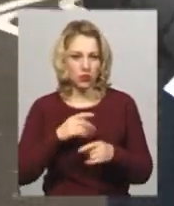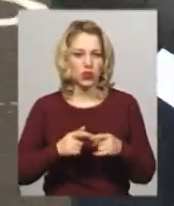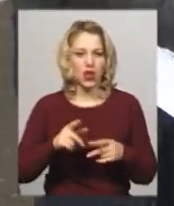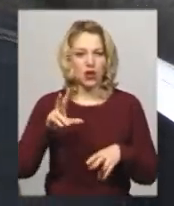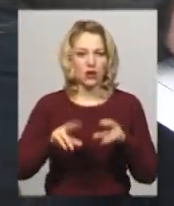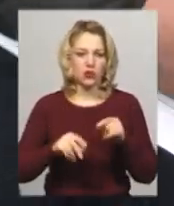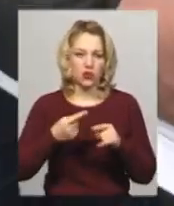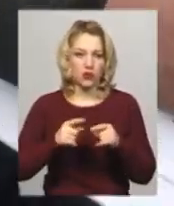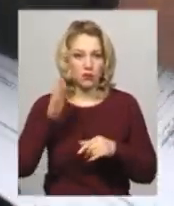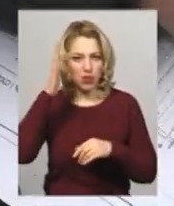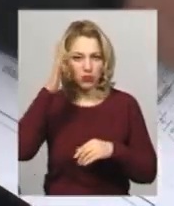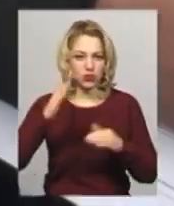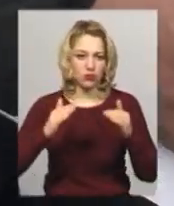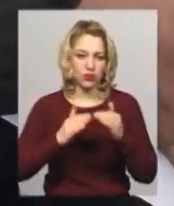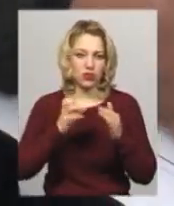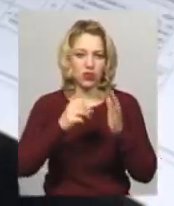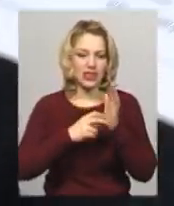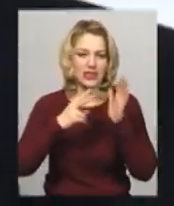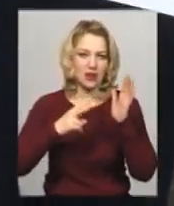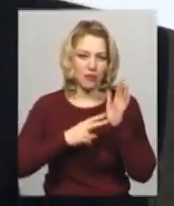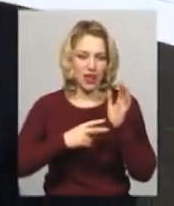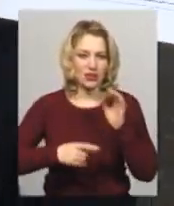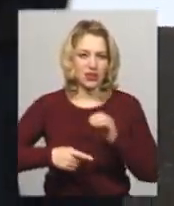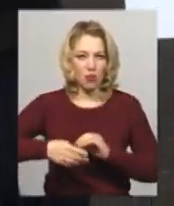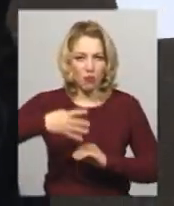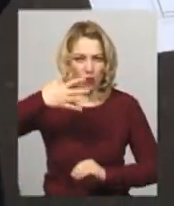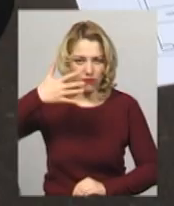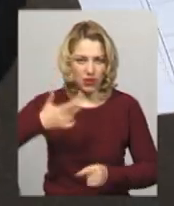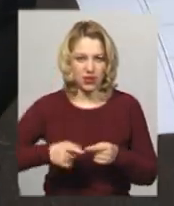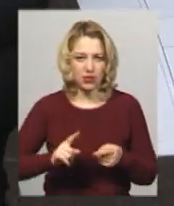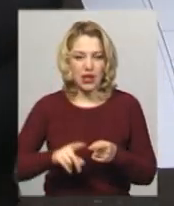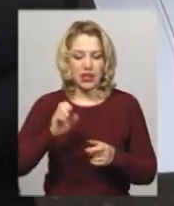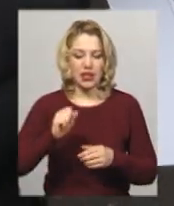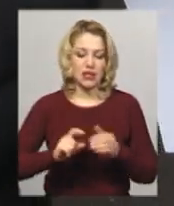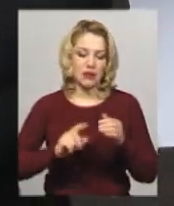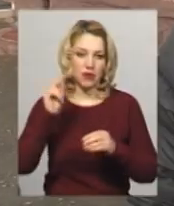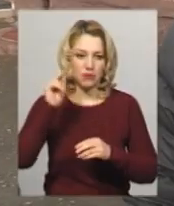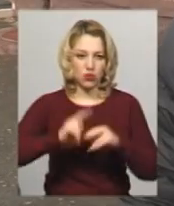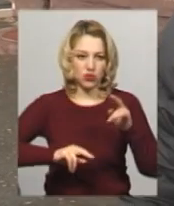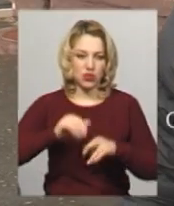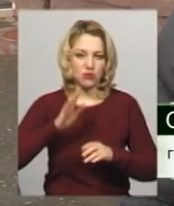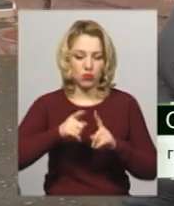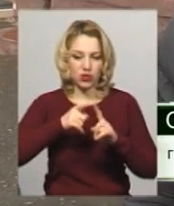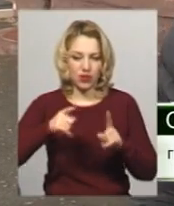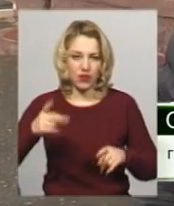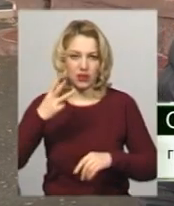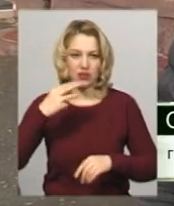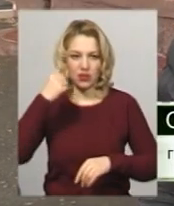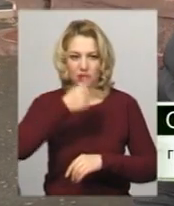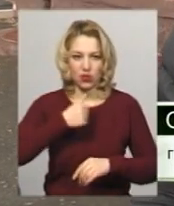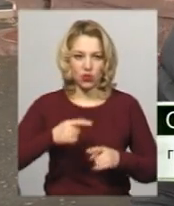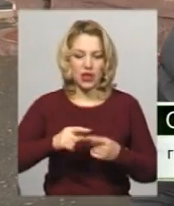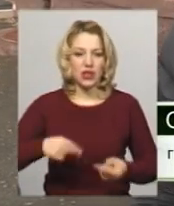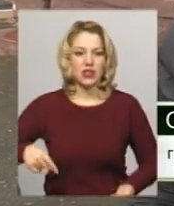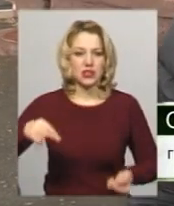житловий будинок на 18 поверхів, каже Олександр Буйчук. За його словами, друга черга будівництва триватиме три роки. Згідно містобудівних умов і обмежень,